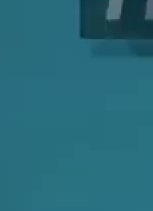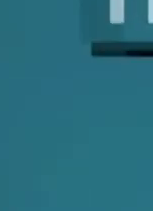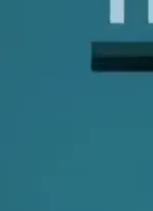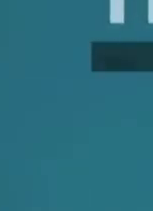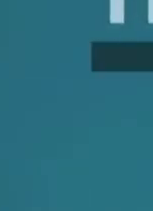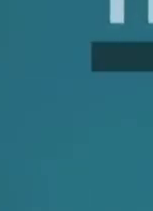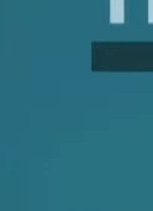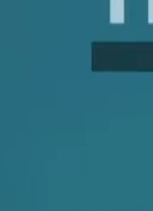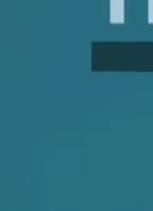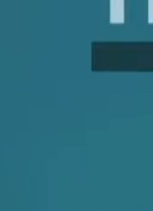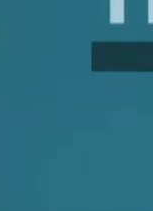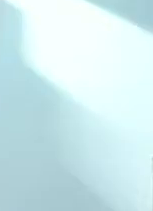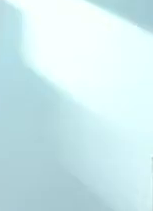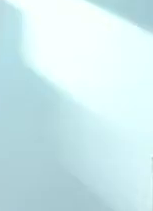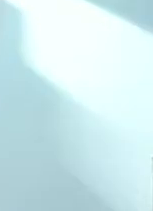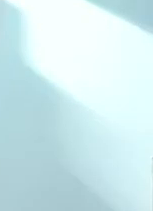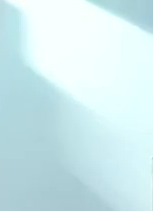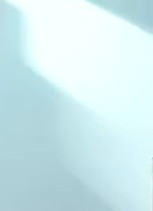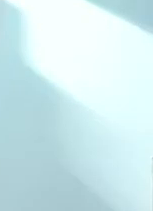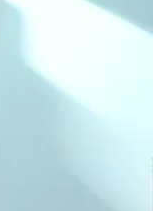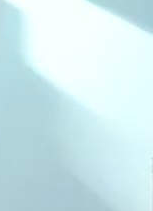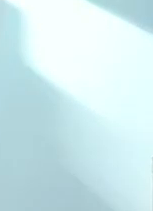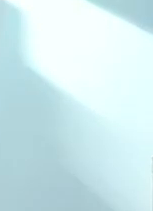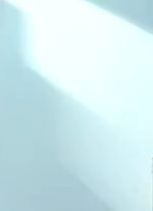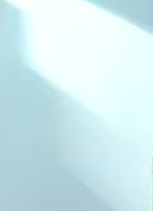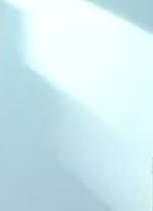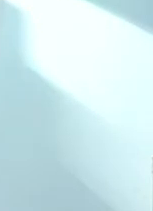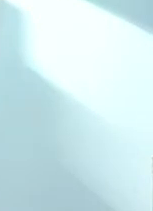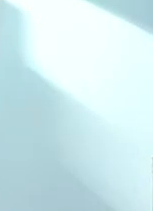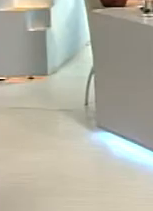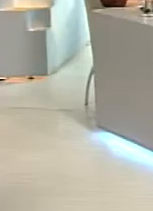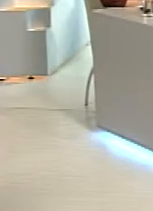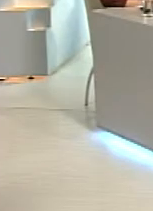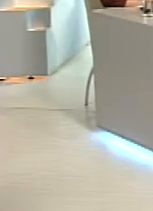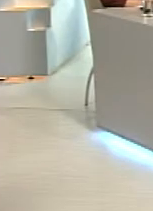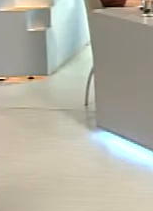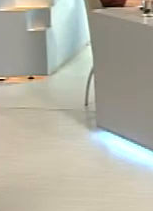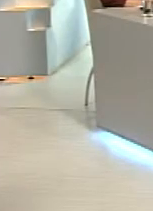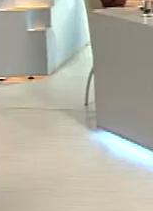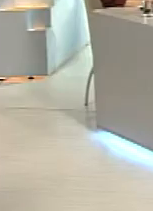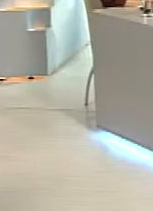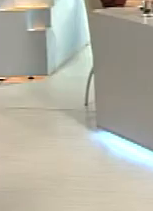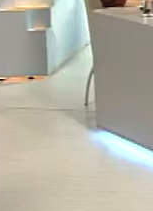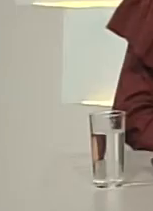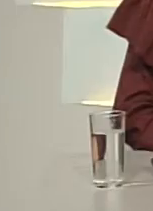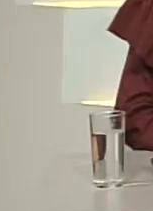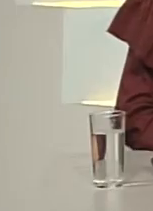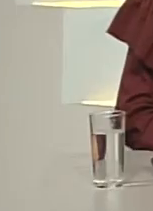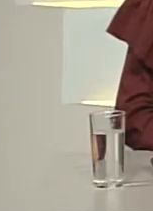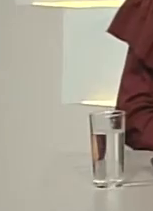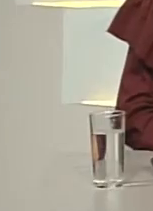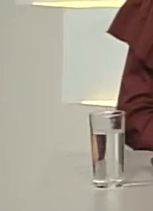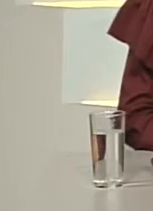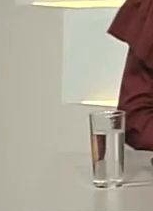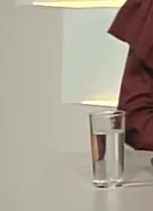Музика Три автомобіля визнали гуманітарною допомогою сьогодні на черговому засіданні